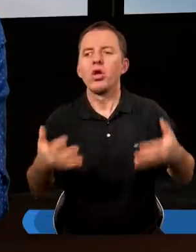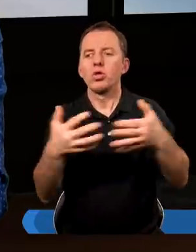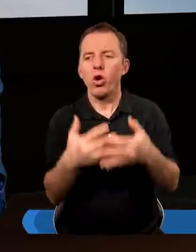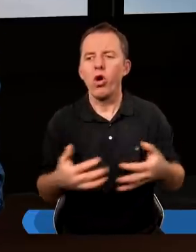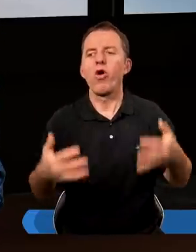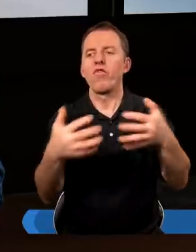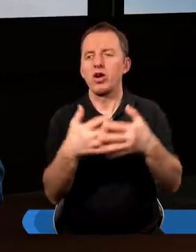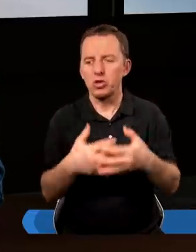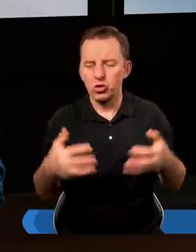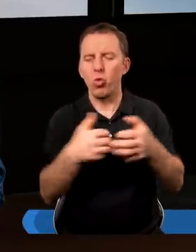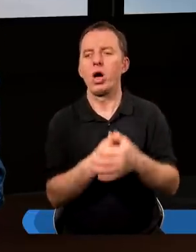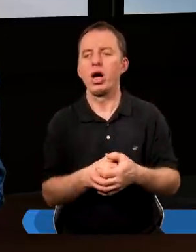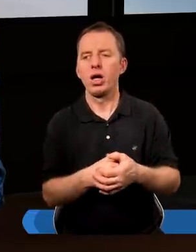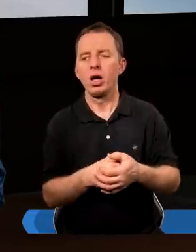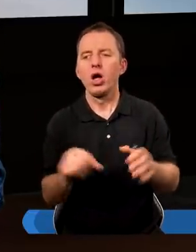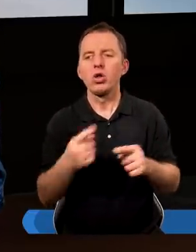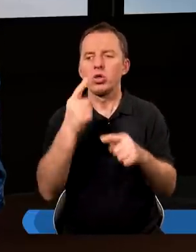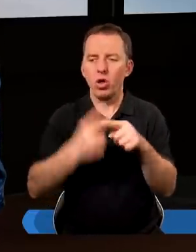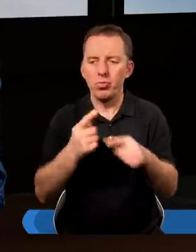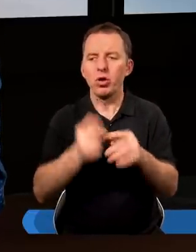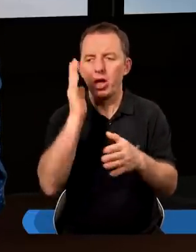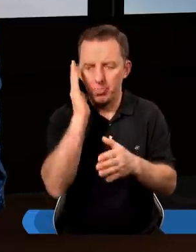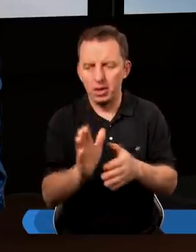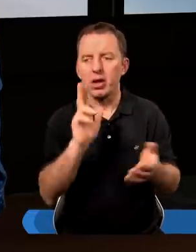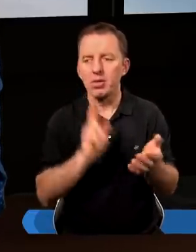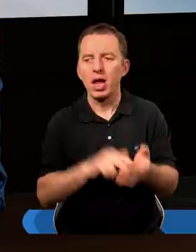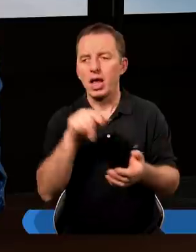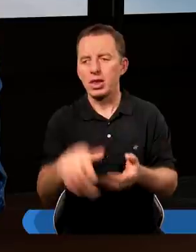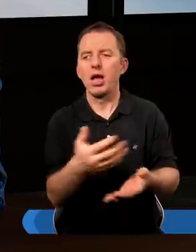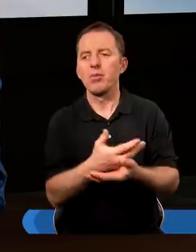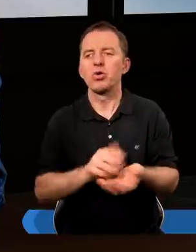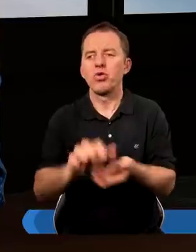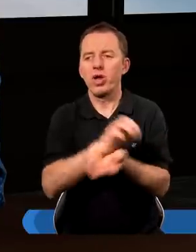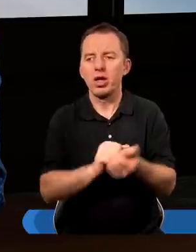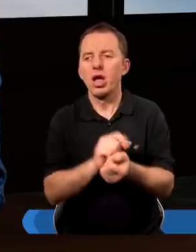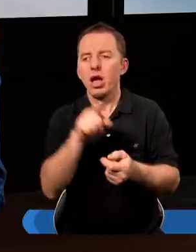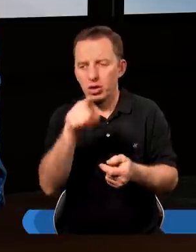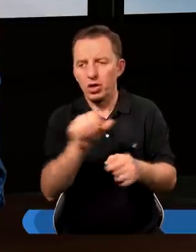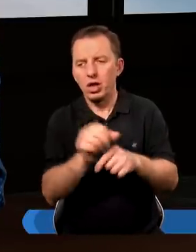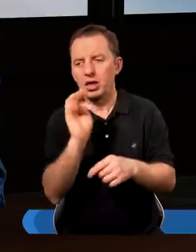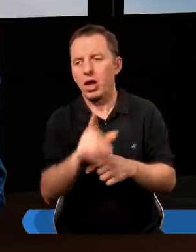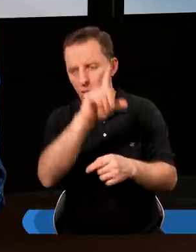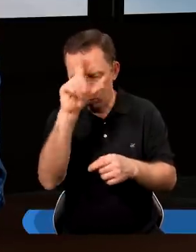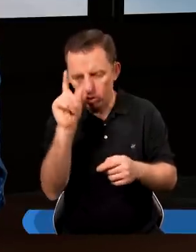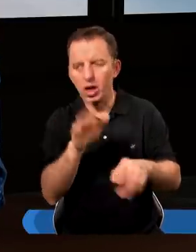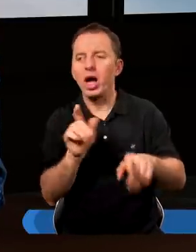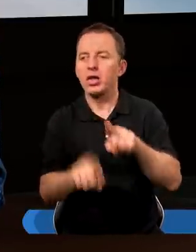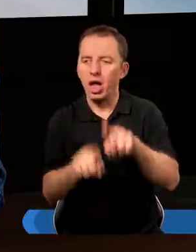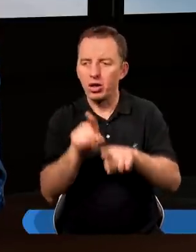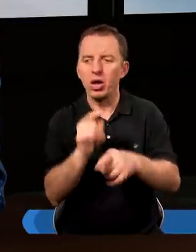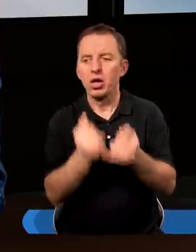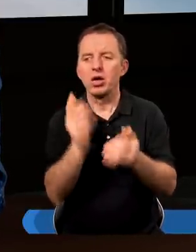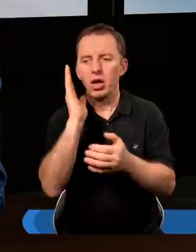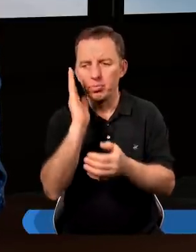towarzyszyła dopóki będziemy na tym świecie. Bo to jest taka ludzka natura.